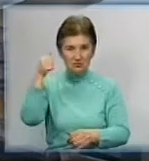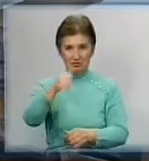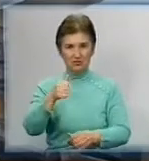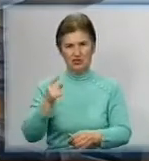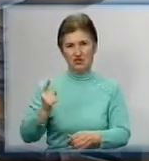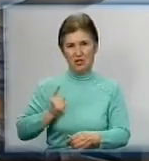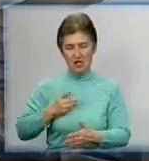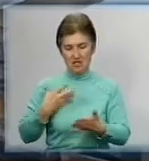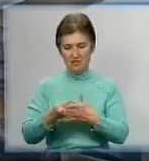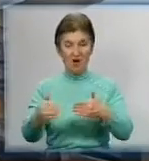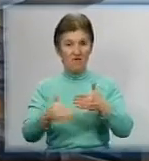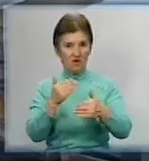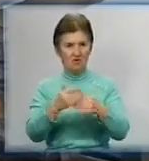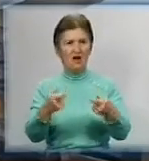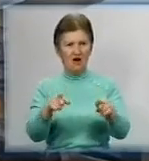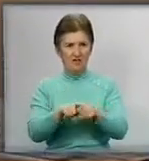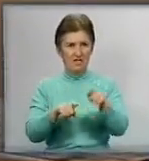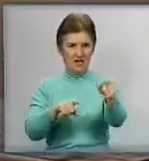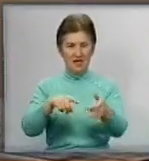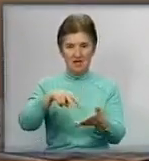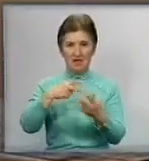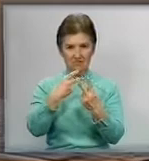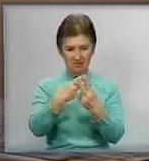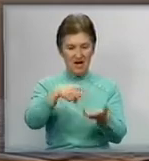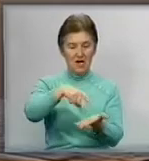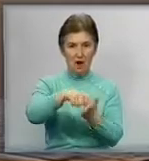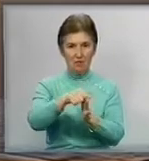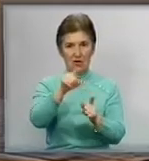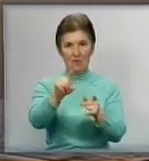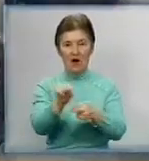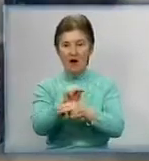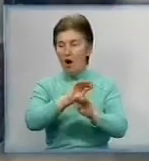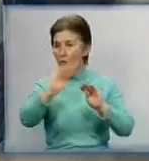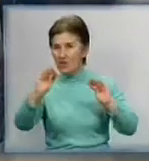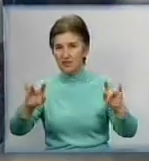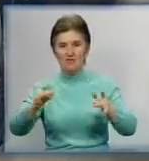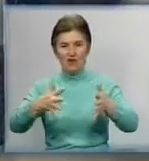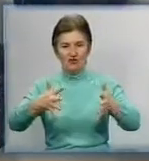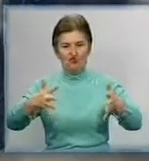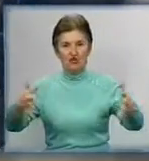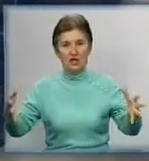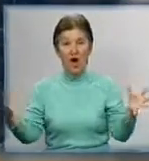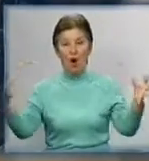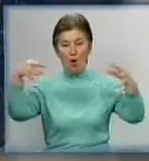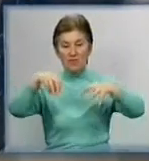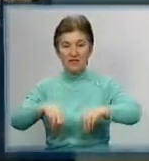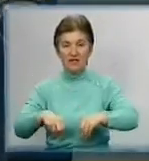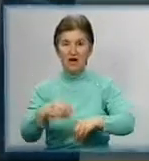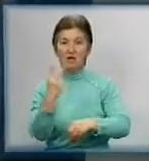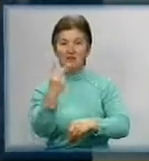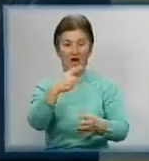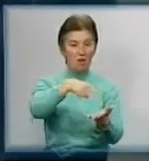чекали свого вироку ось у таких камерах. Після цього чільники СІЗО обладнали спецпомешкання і розширили його, об'єднавши дві палати для хворих.